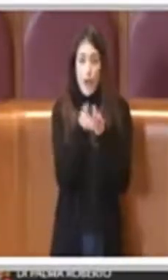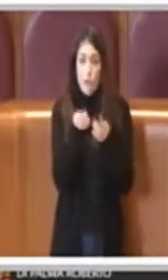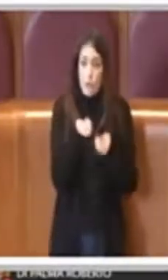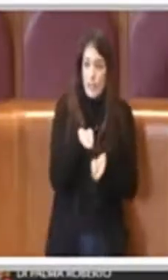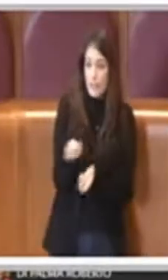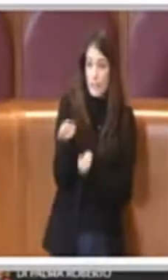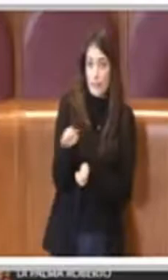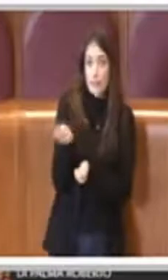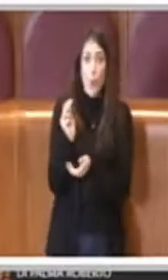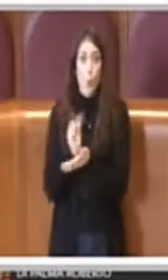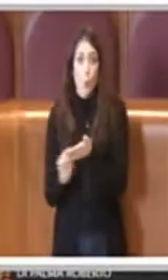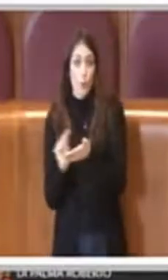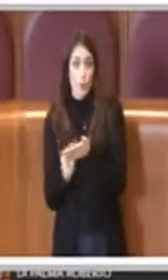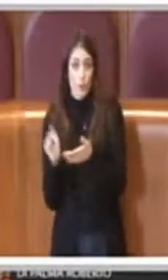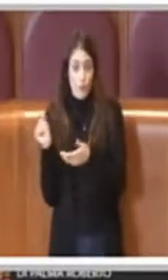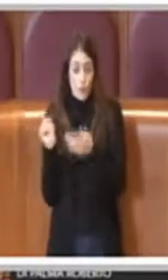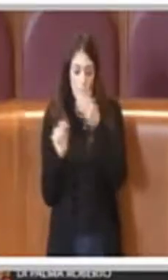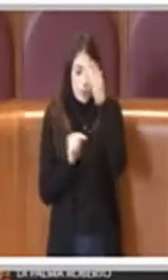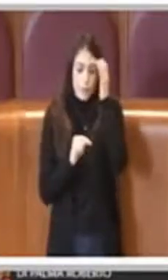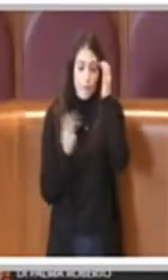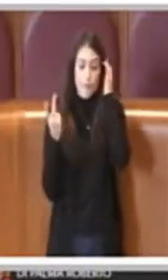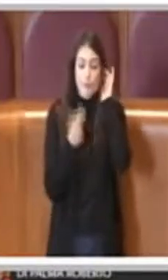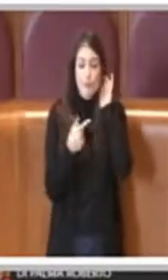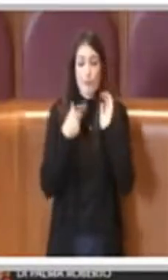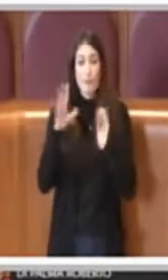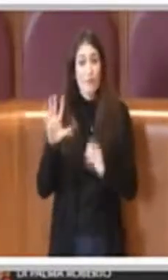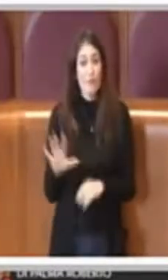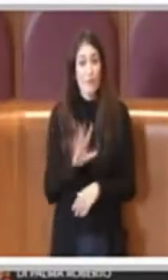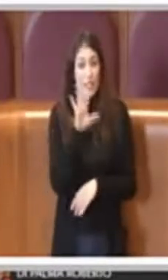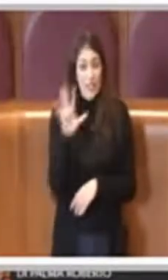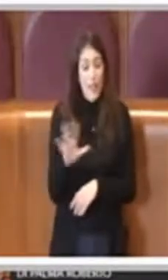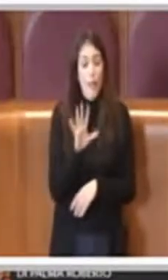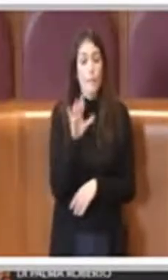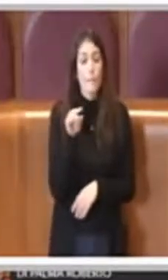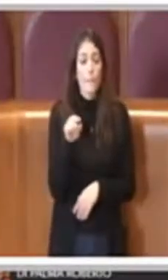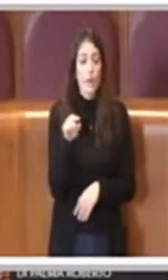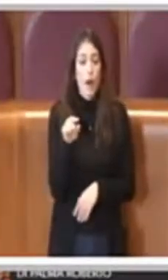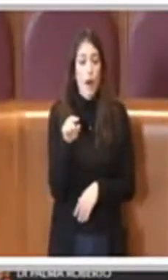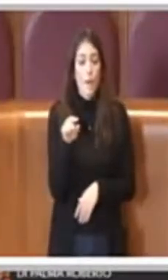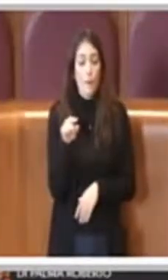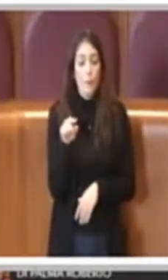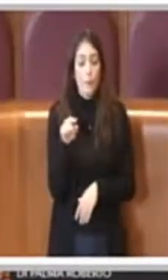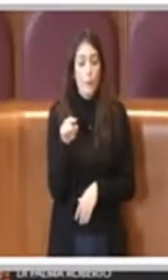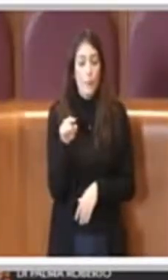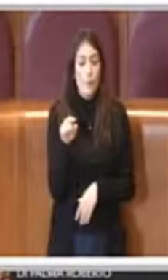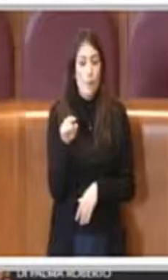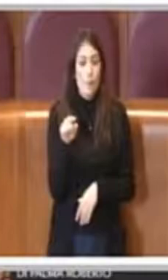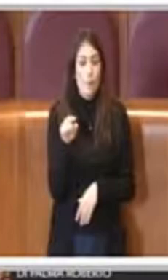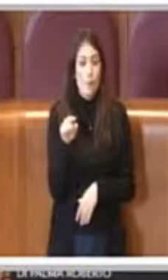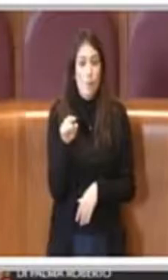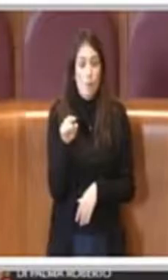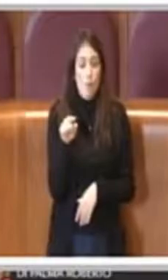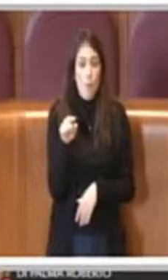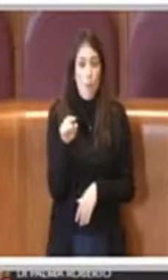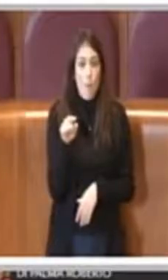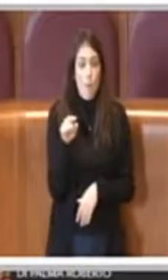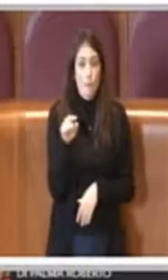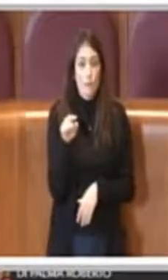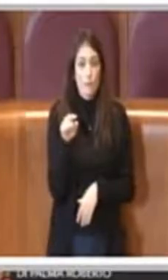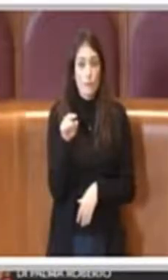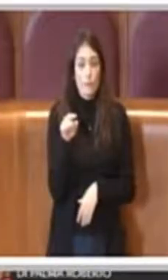Certo che nel quello che sembra il congelamento di questo tipo di